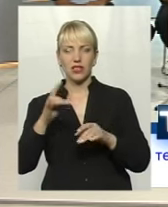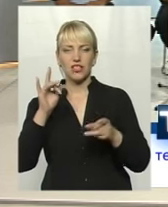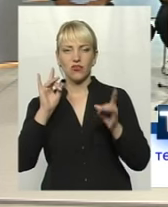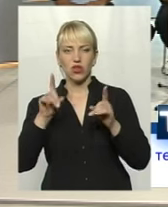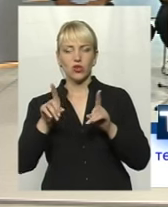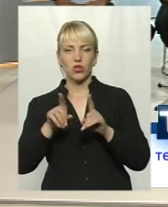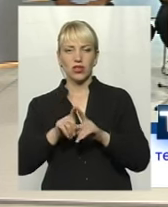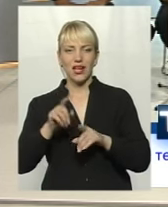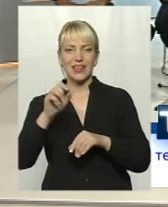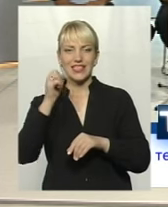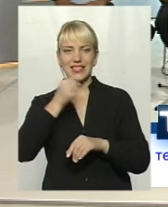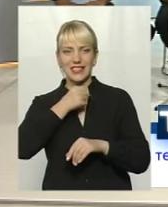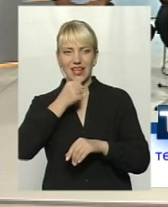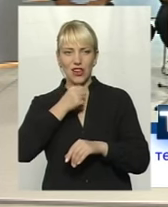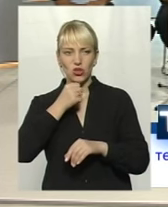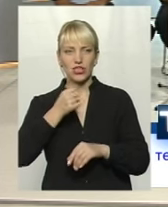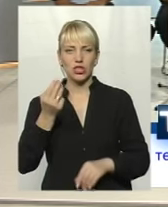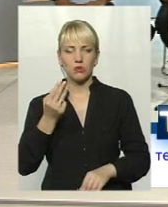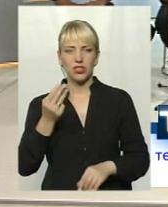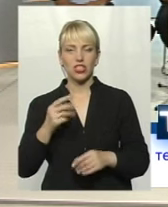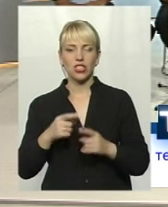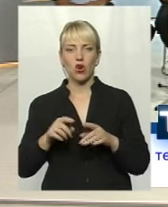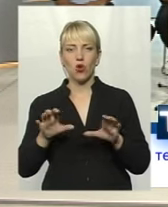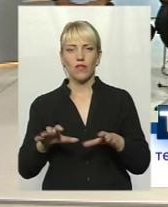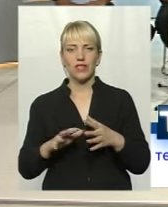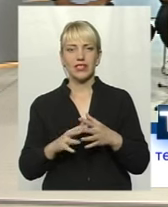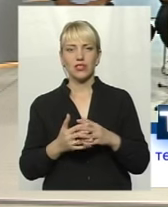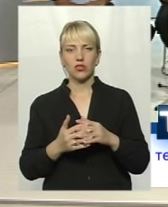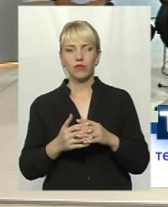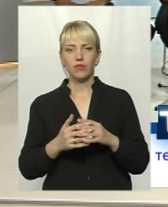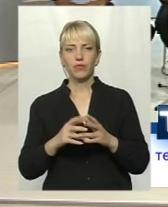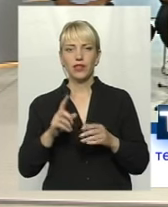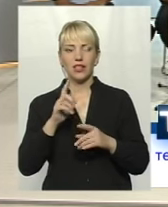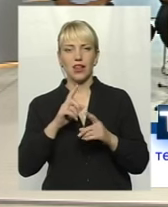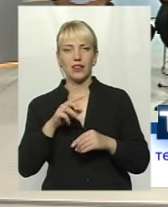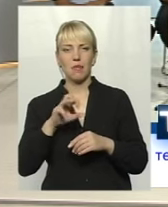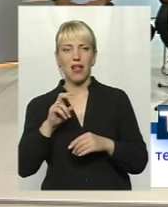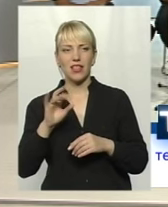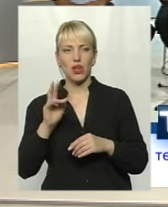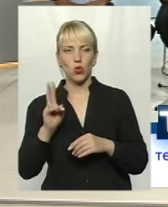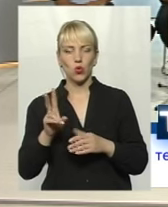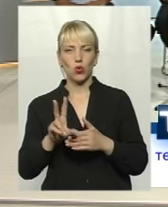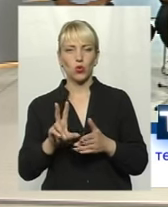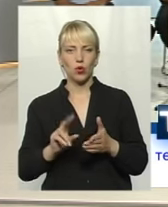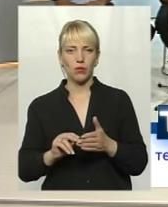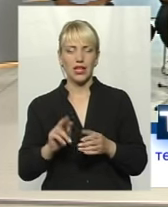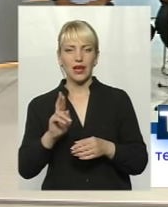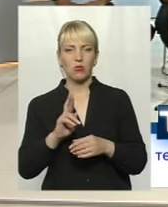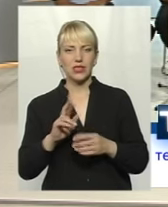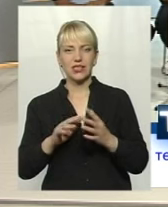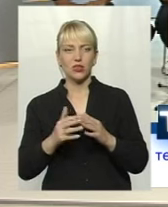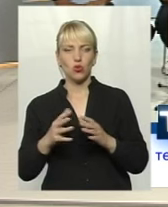Шпиченці, Рибаку Михайлу Олексійовичу, голові Хмельницької районної ради Мельнику Юрію Володимировичу, копія голові Лісогринівецької сільської